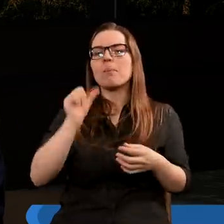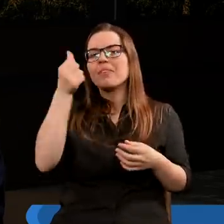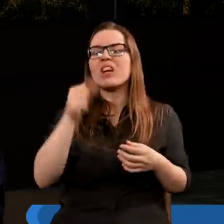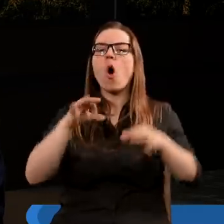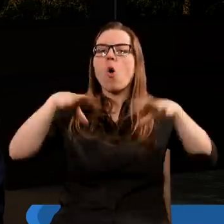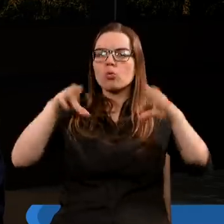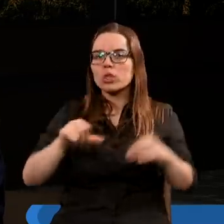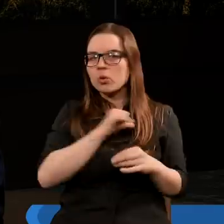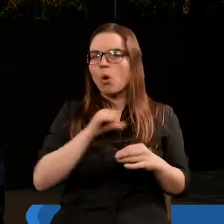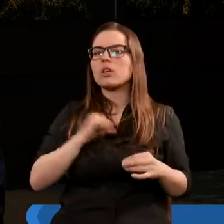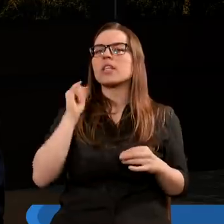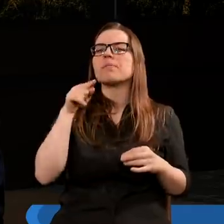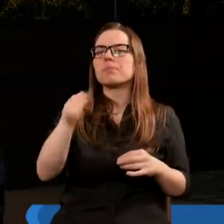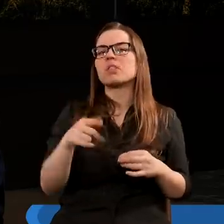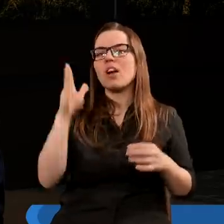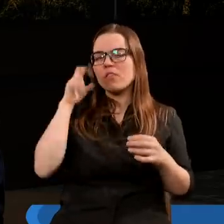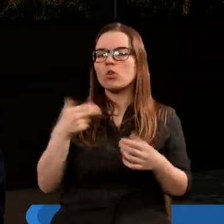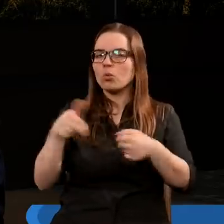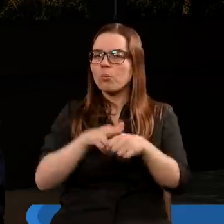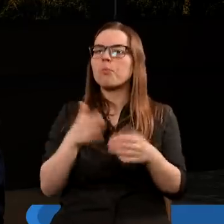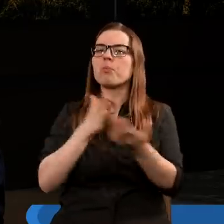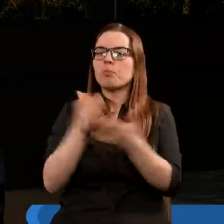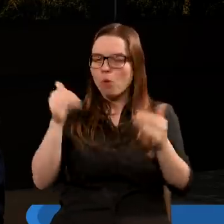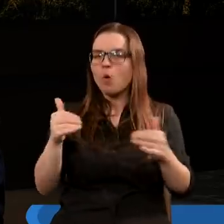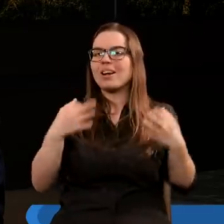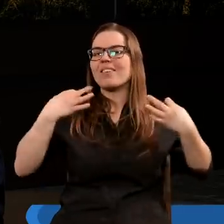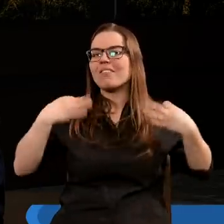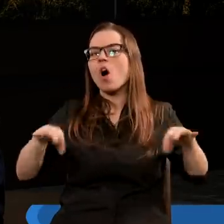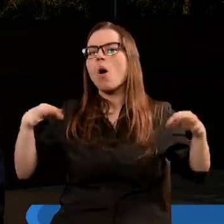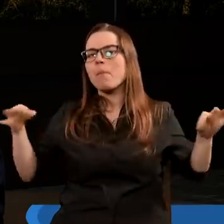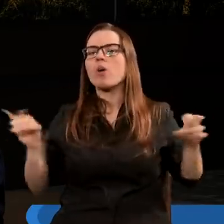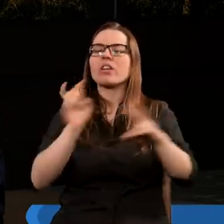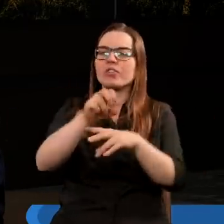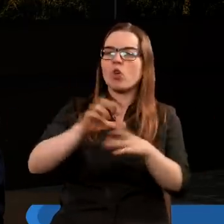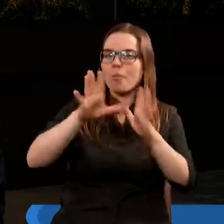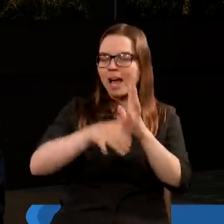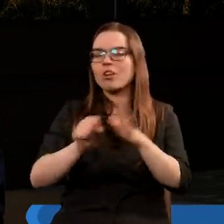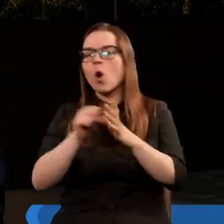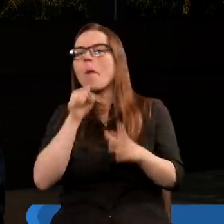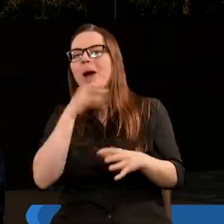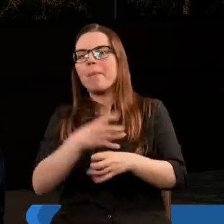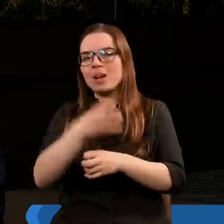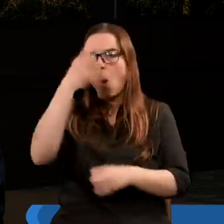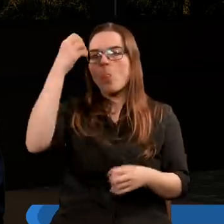osuszyło się i wojska Cyrus'a mogły swobodnie wejść do miasta, do Babylonu.